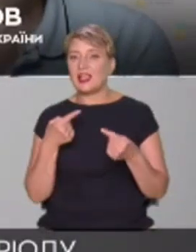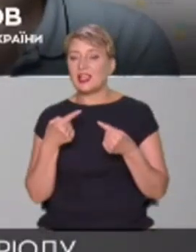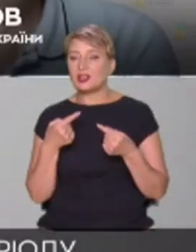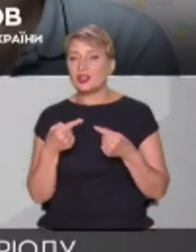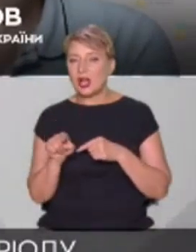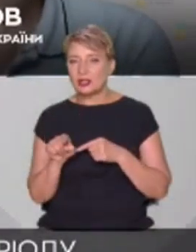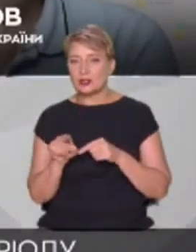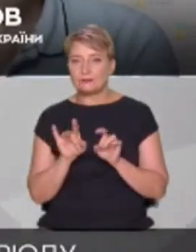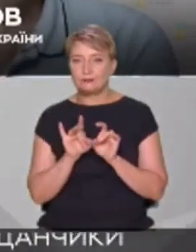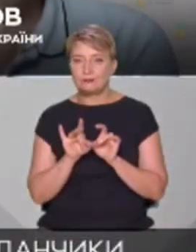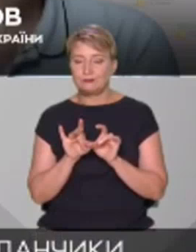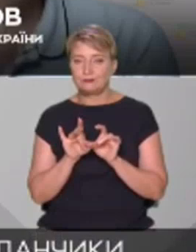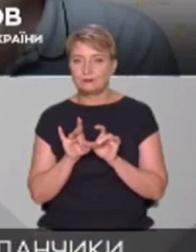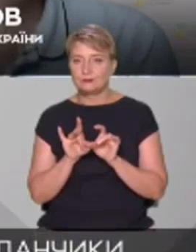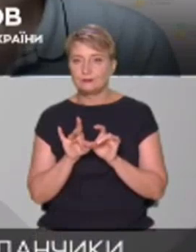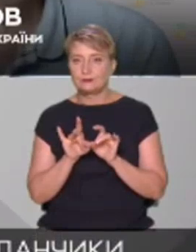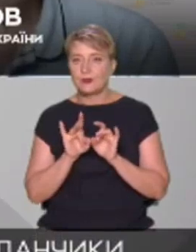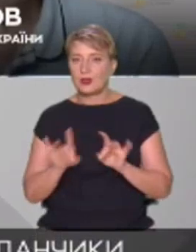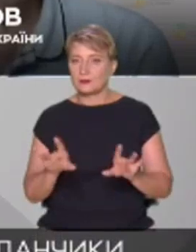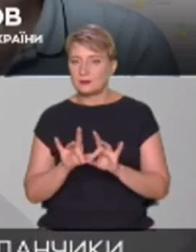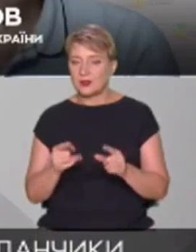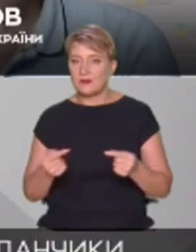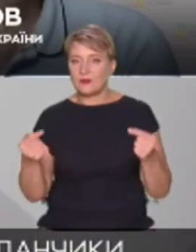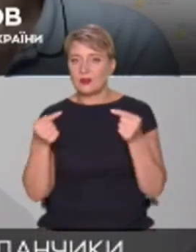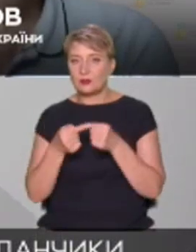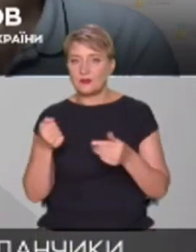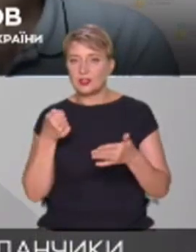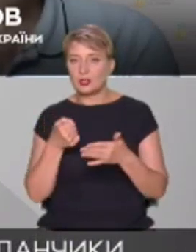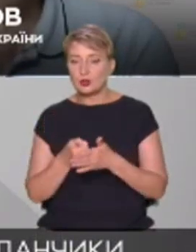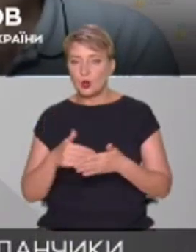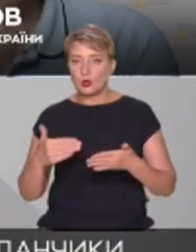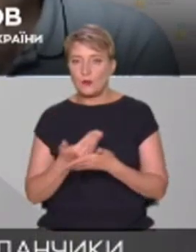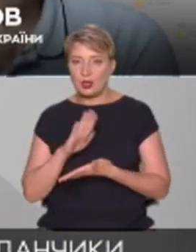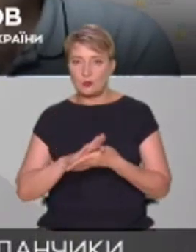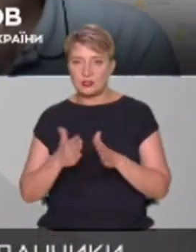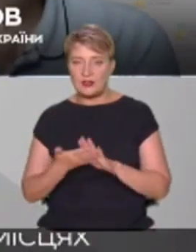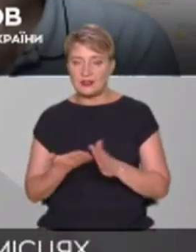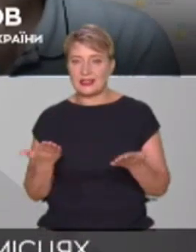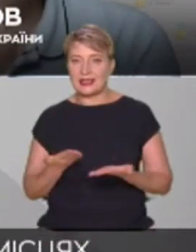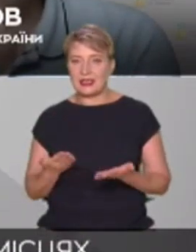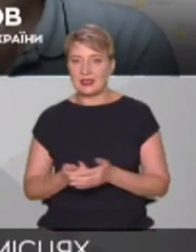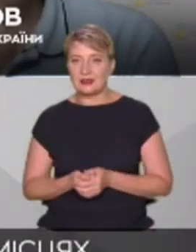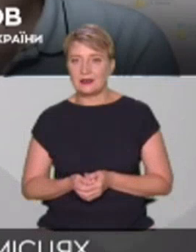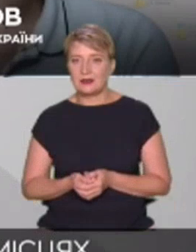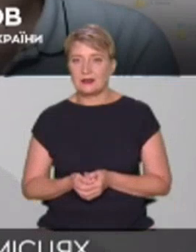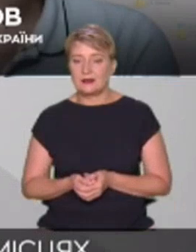ці всі процеси відповідно до нових обставин, які тим більше нам